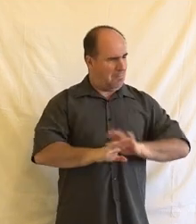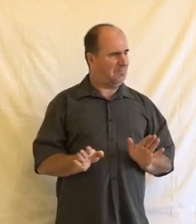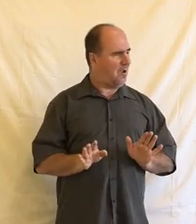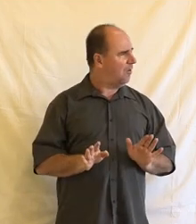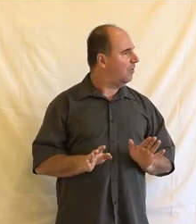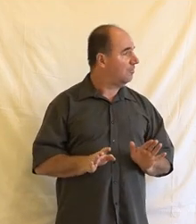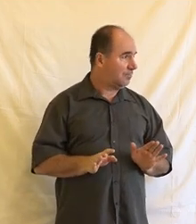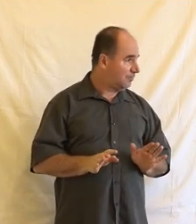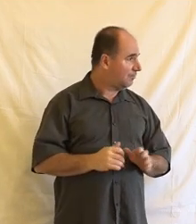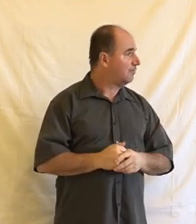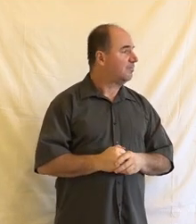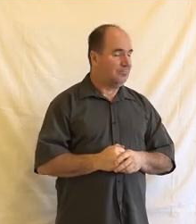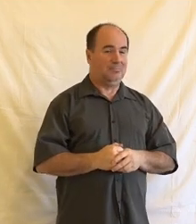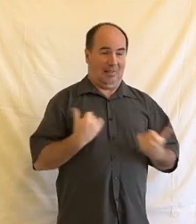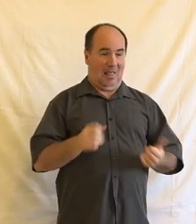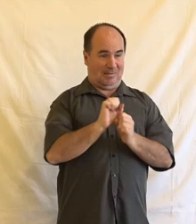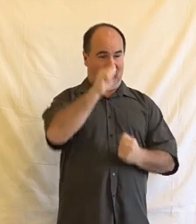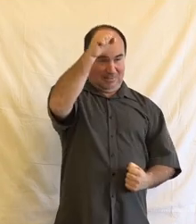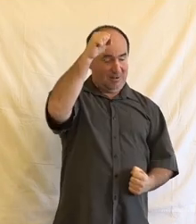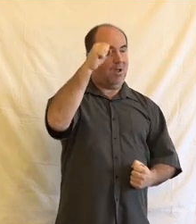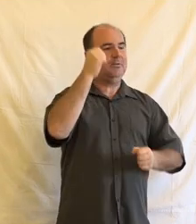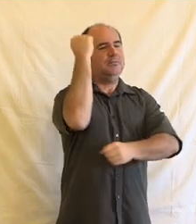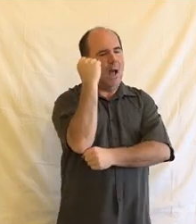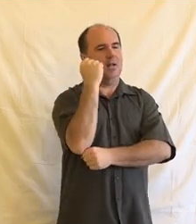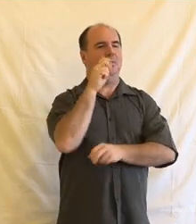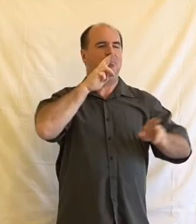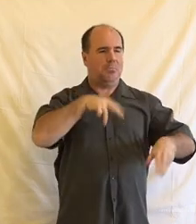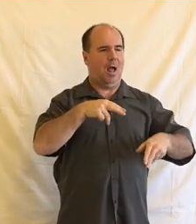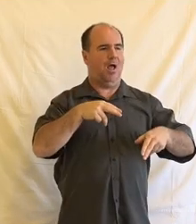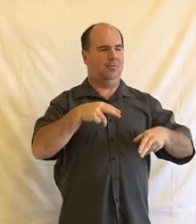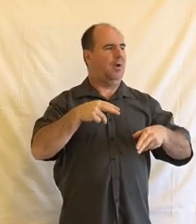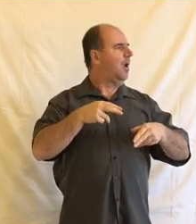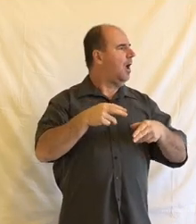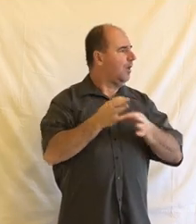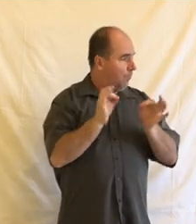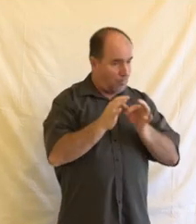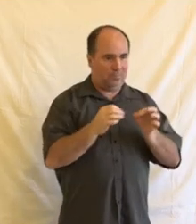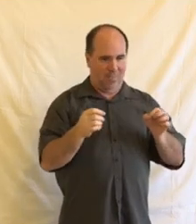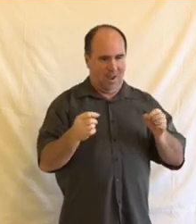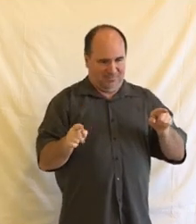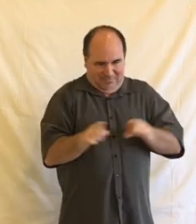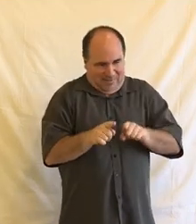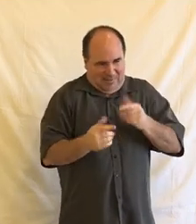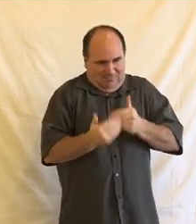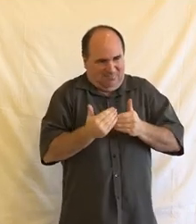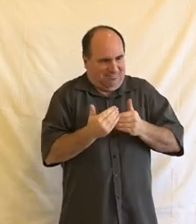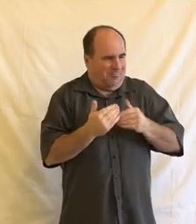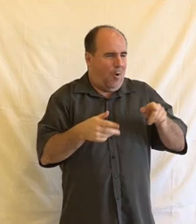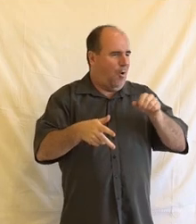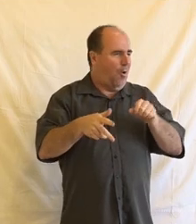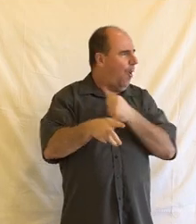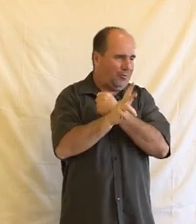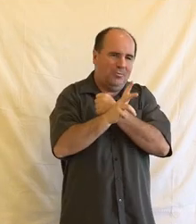právech má zatím také 18 článků, to z hora okolností, ne, protože by to muselo být právě 18 článků, ale zrovna to tak vyšlo,